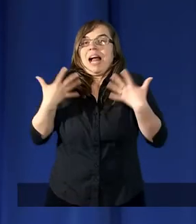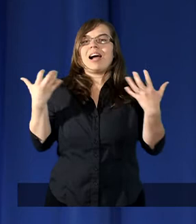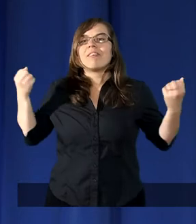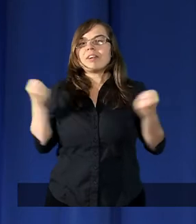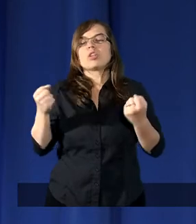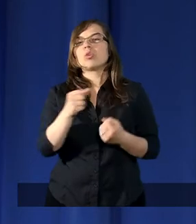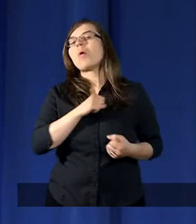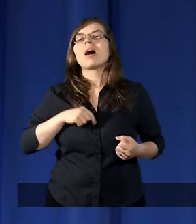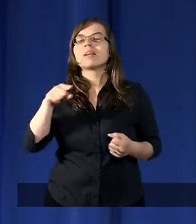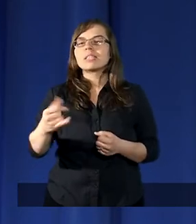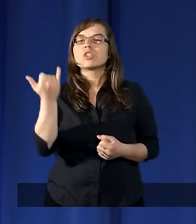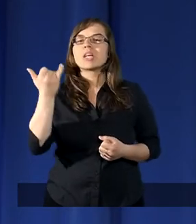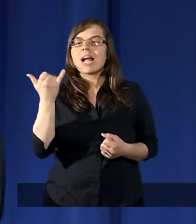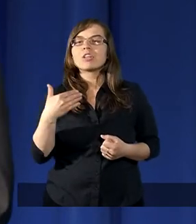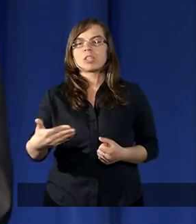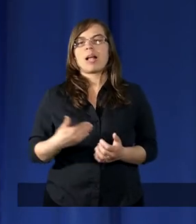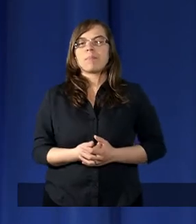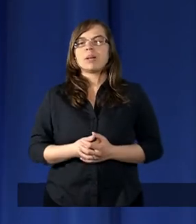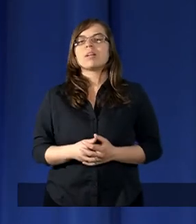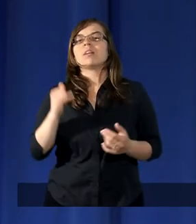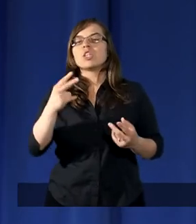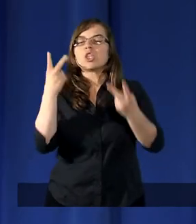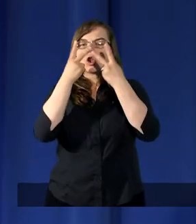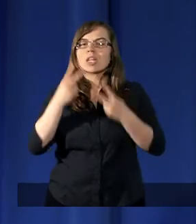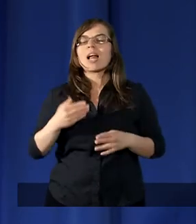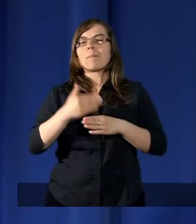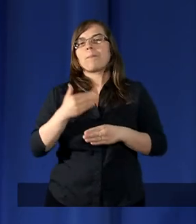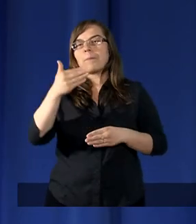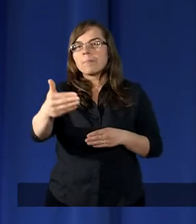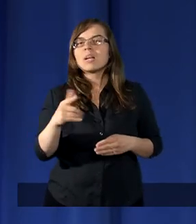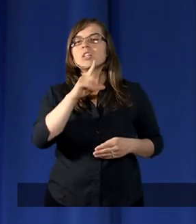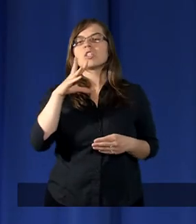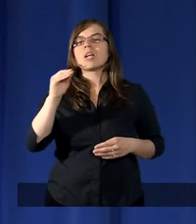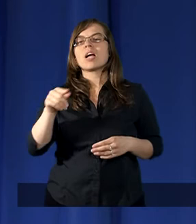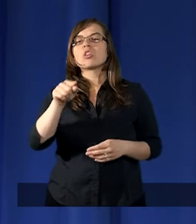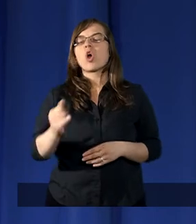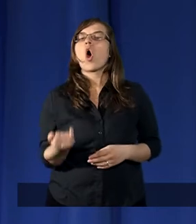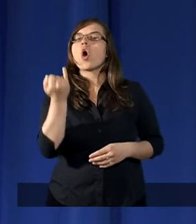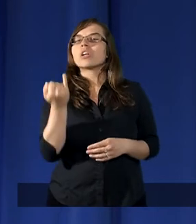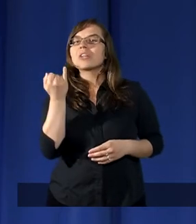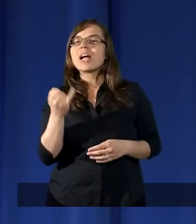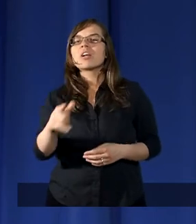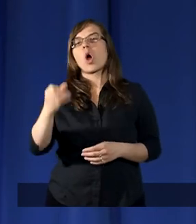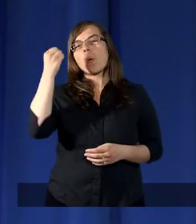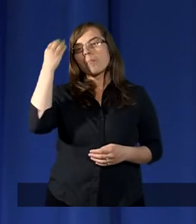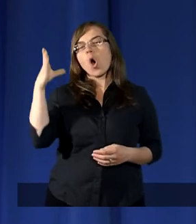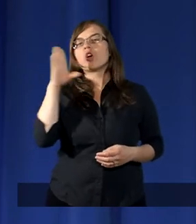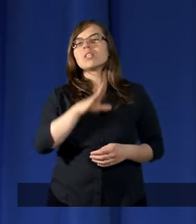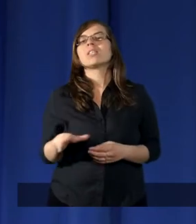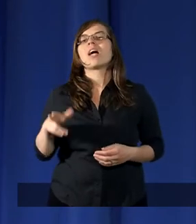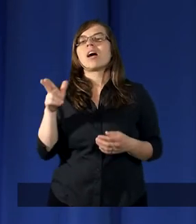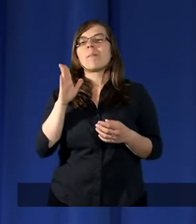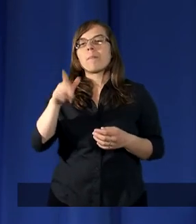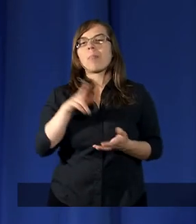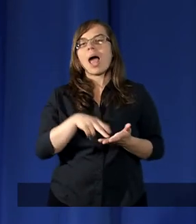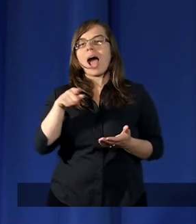tym. I czytamy, że to dzieciom Mojżesz na